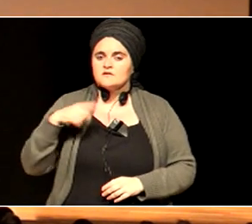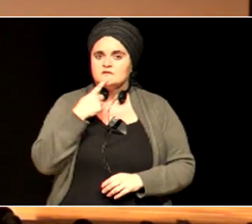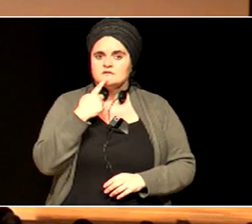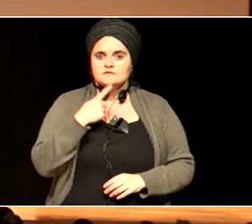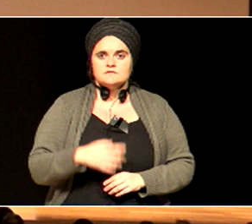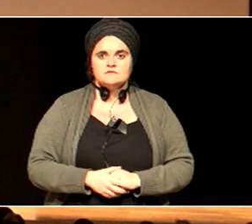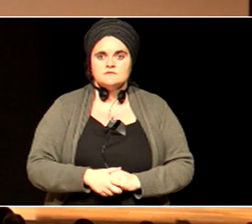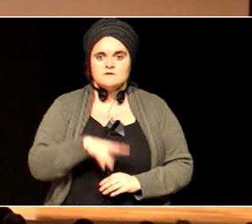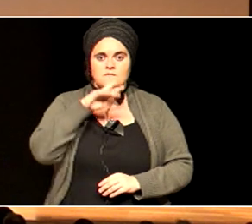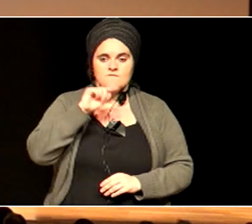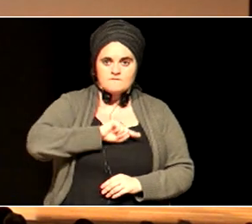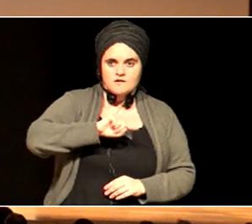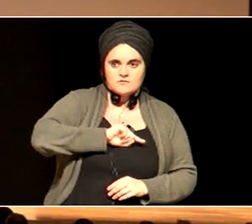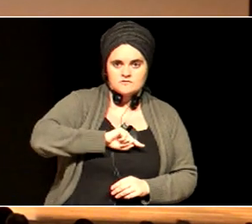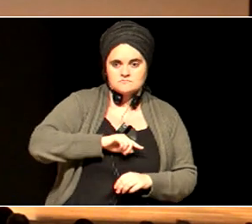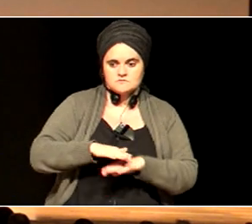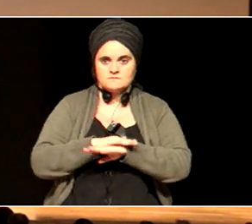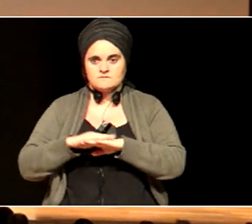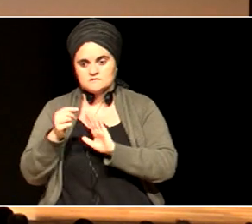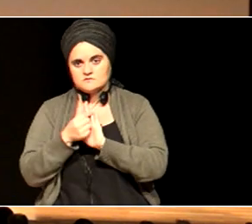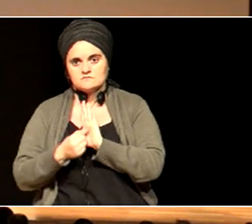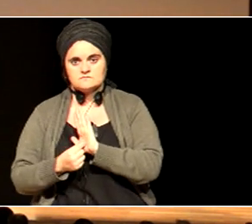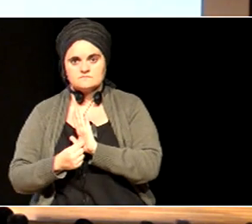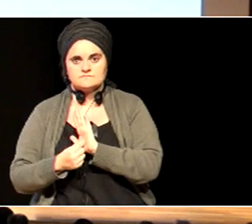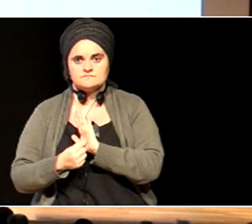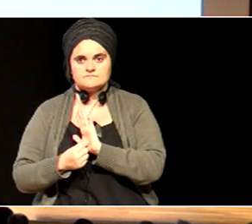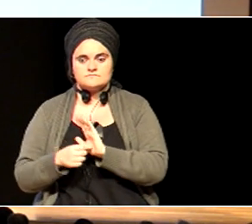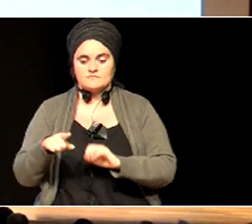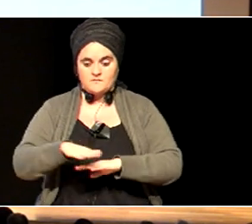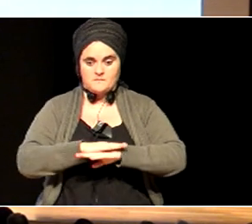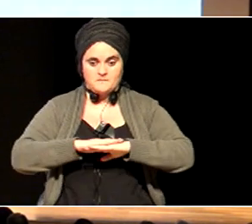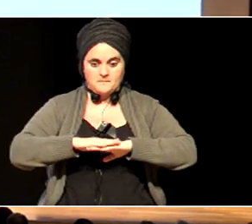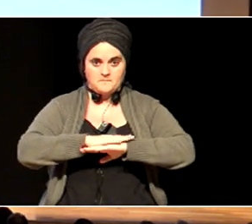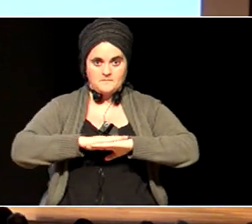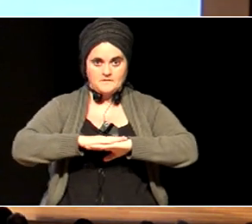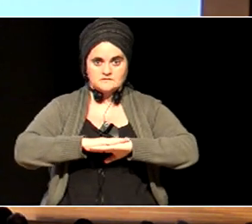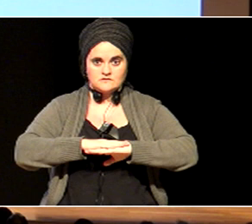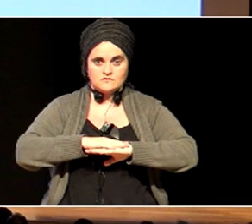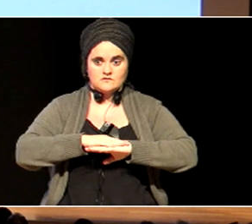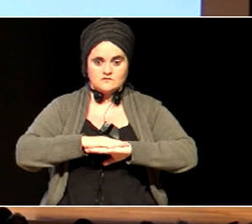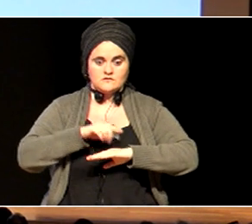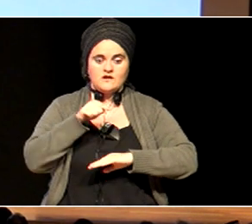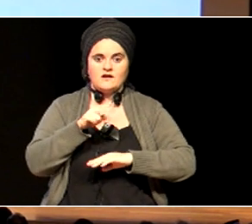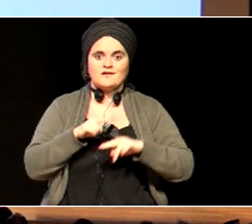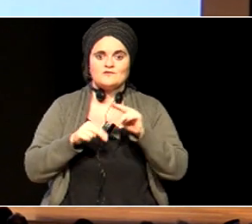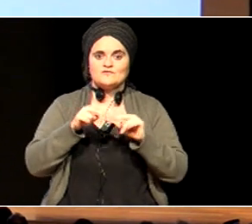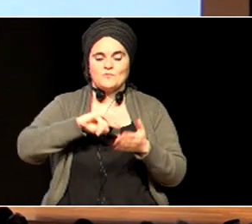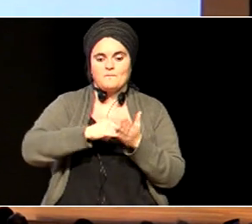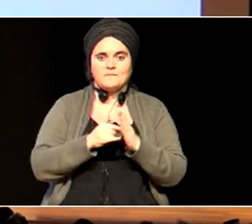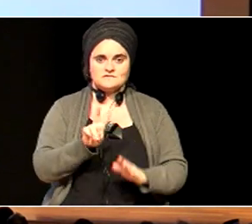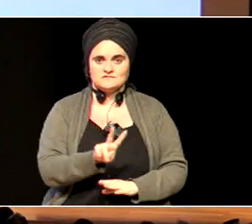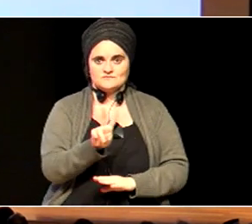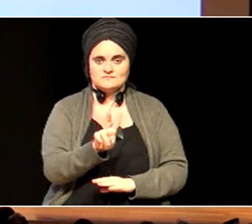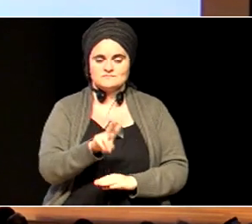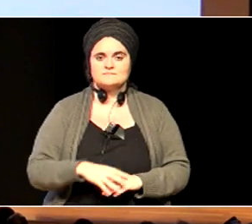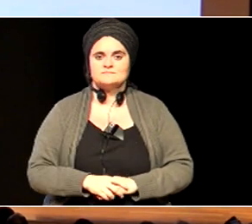balioak eta principiotan, bueno, onarrituta dagoela, bigarren planau, eta,